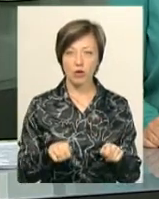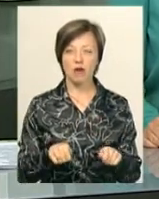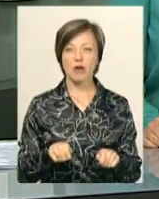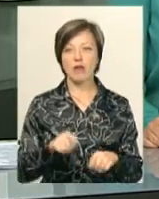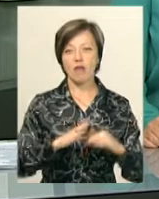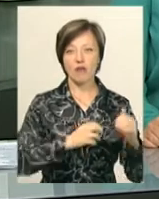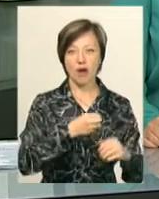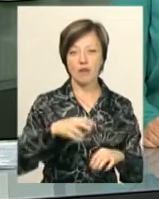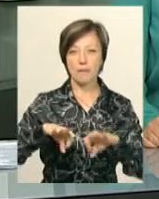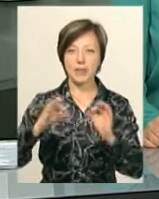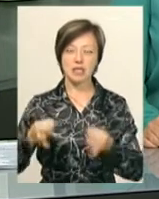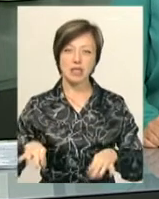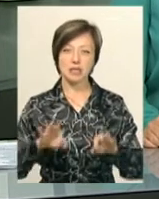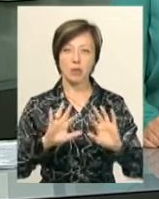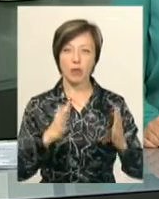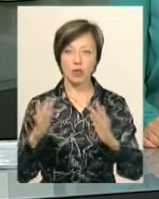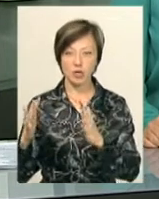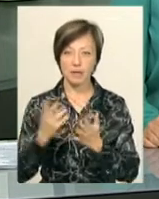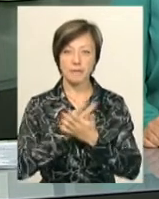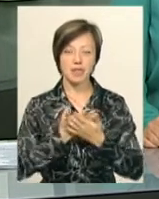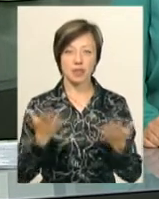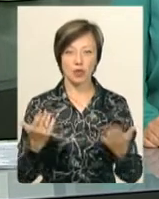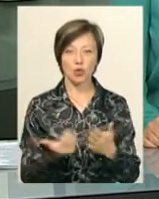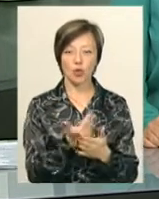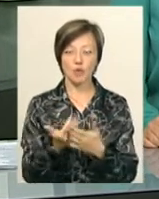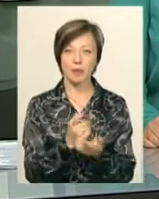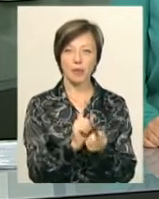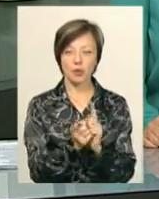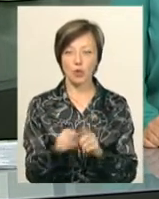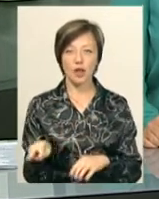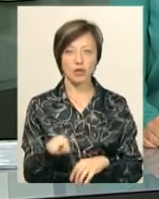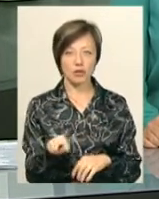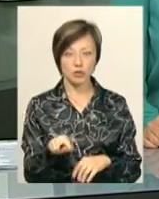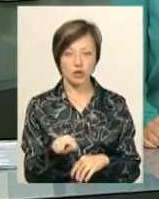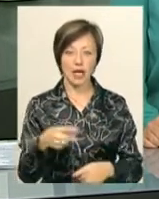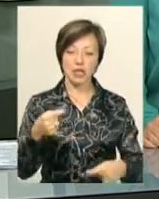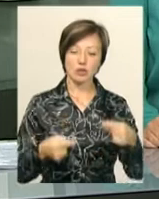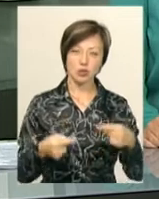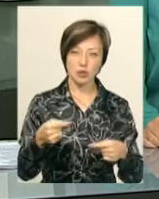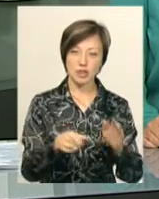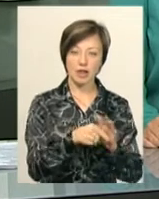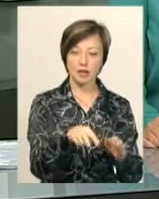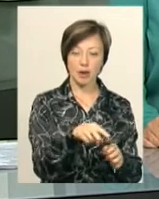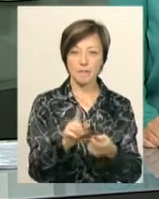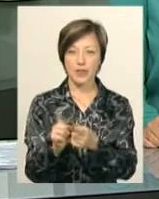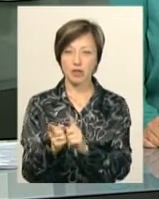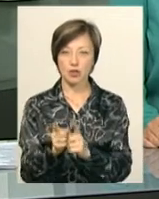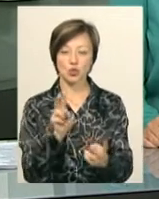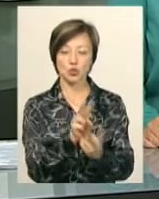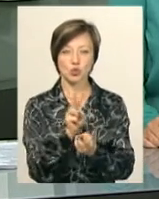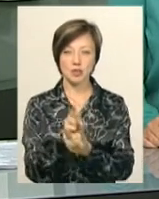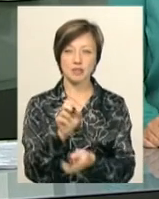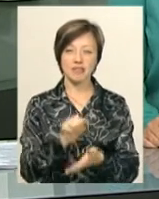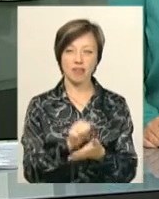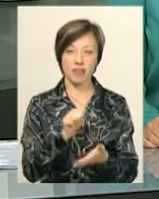фахові та мистецькі події, презентації новинок перекладної літератури, дискусії з літераторами та перекладачами, зустрічі з